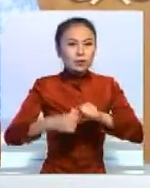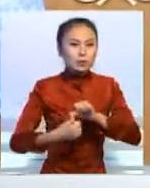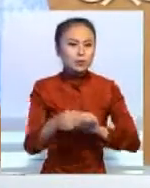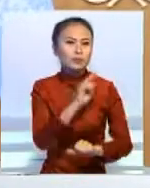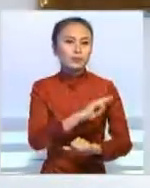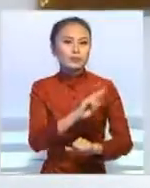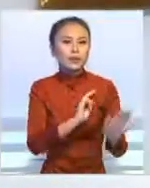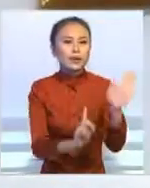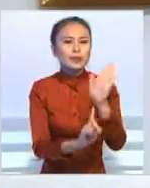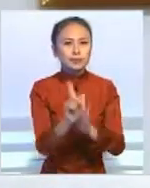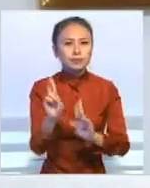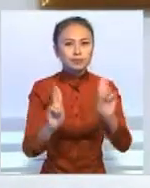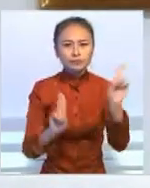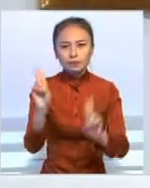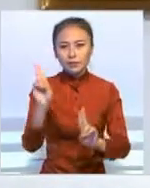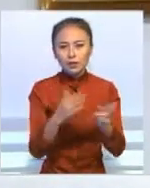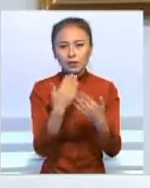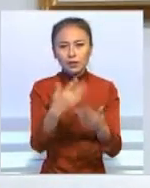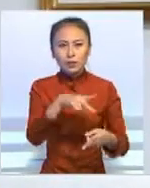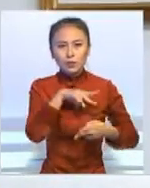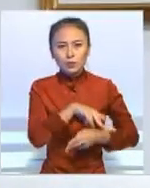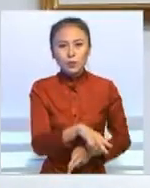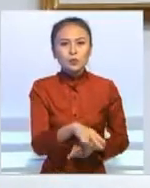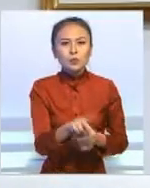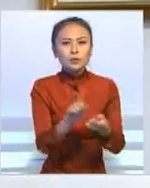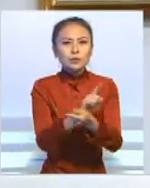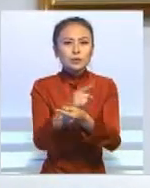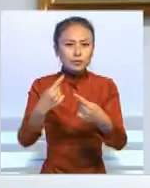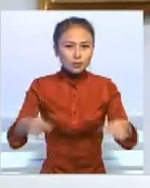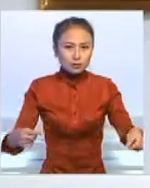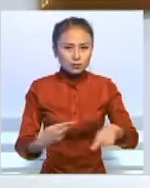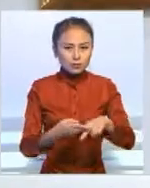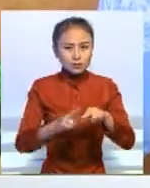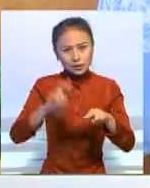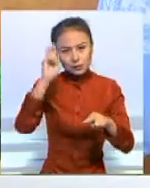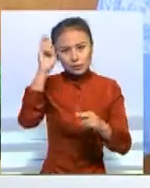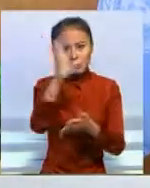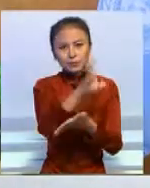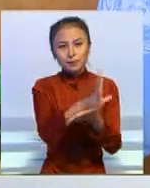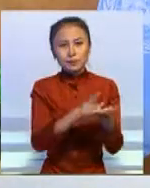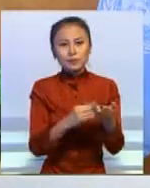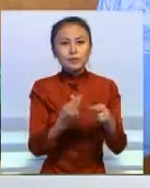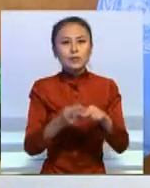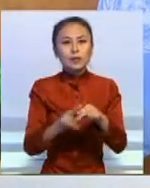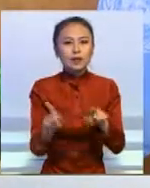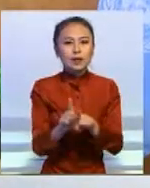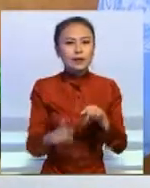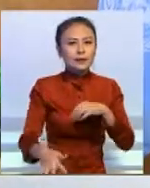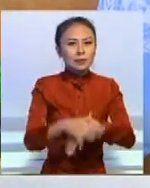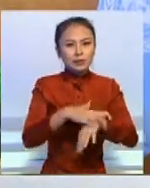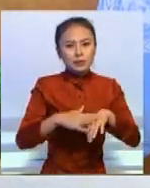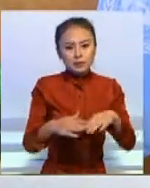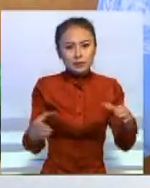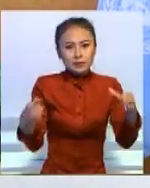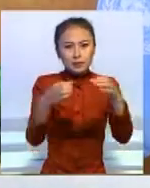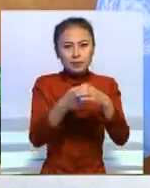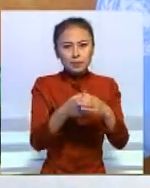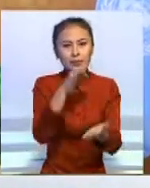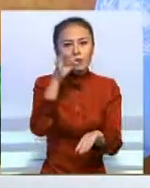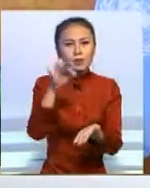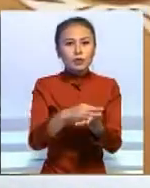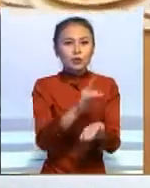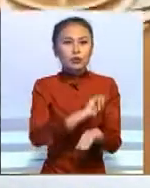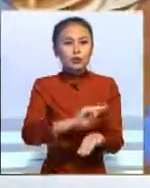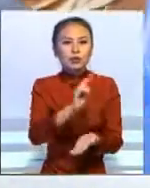тұрақты даму бағытында атқарып жатқан ең бегі бойынша өзгелерге үлгі болатында мемлекеттелкенін атабетті. Сондағы еліміздің